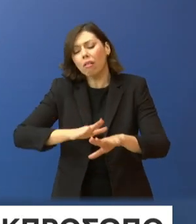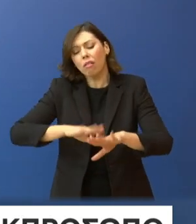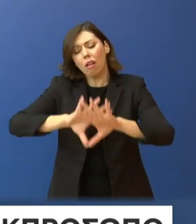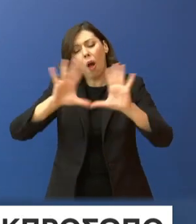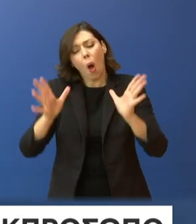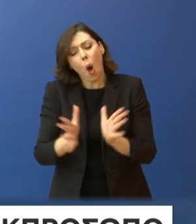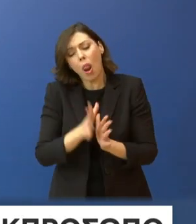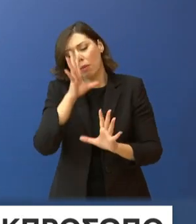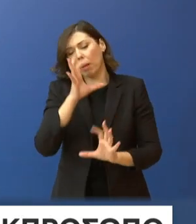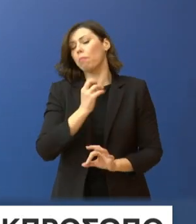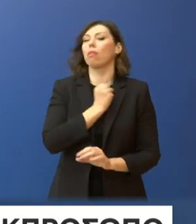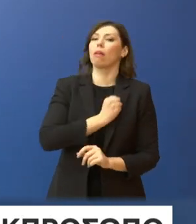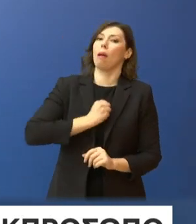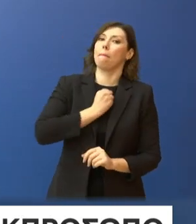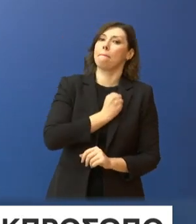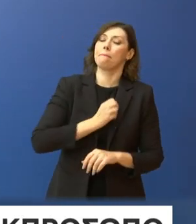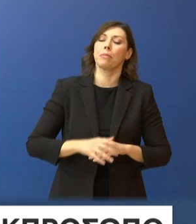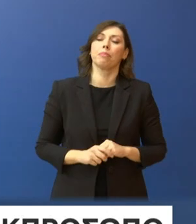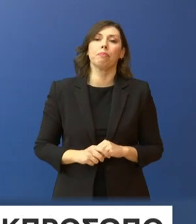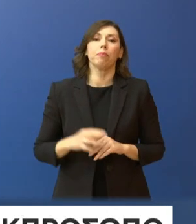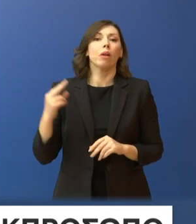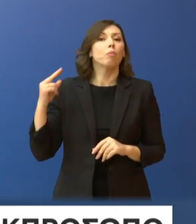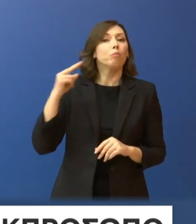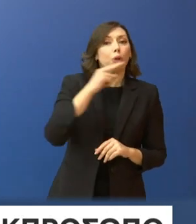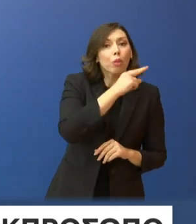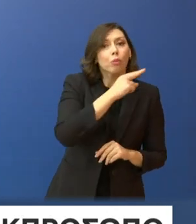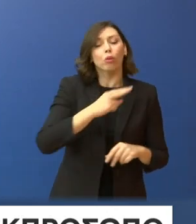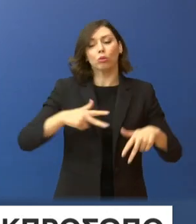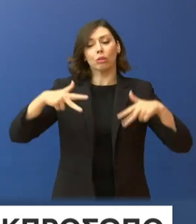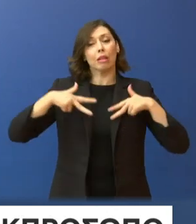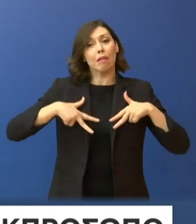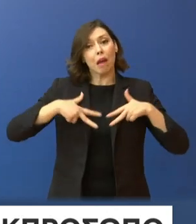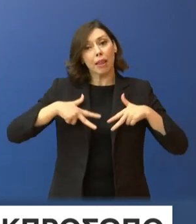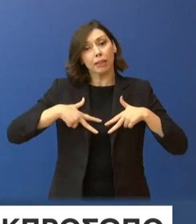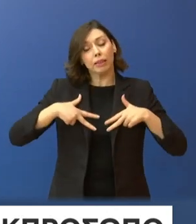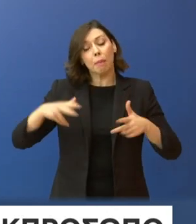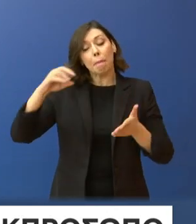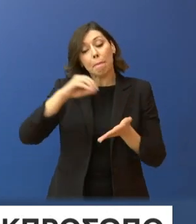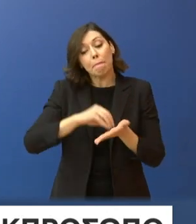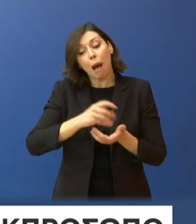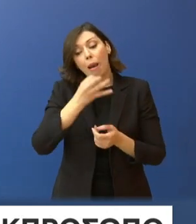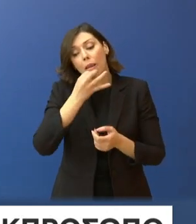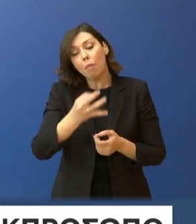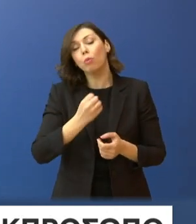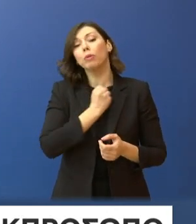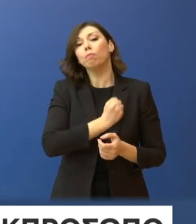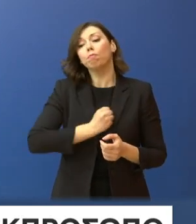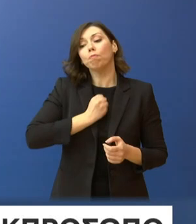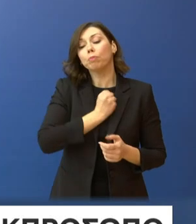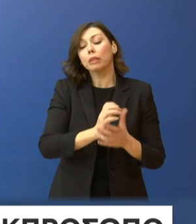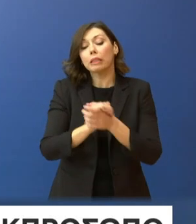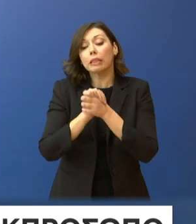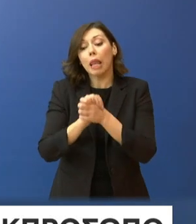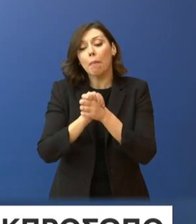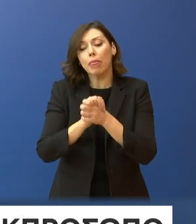Πρωθυπουργός και η κυβέρνηση εκφράζουμε τη βαθιά μας θλίψη, τα συλληπιτήριά μας στους συγγενείς και στους οικείους των θυμάτων.